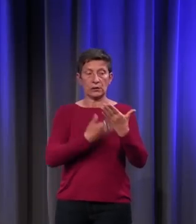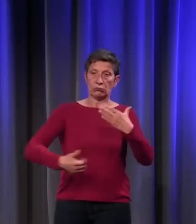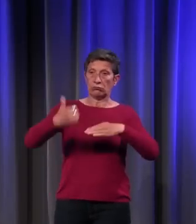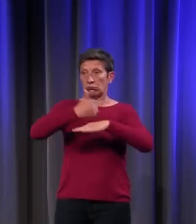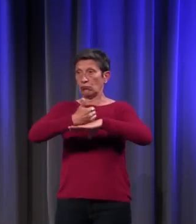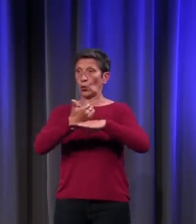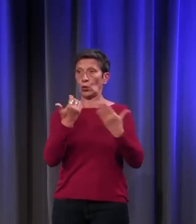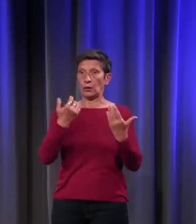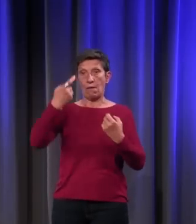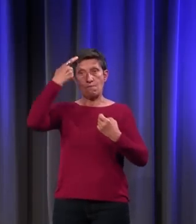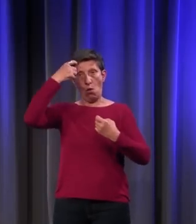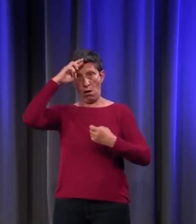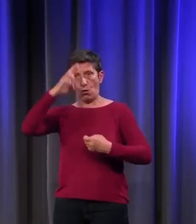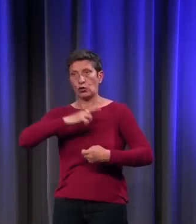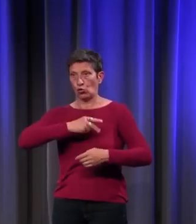religieuses, surtout.